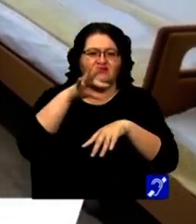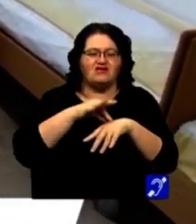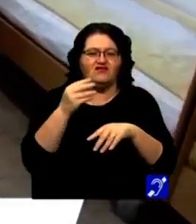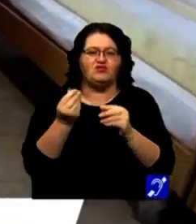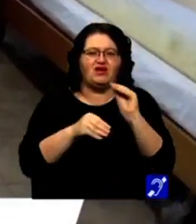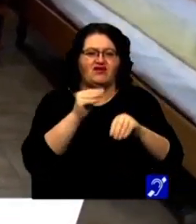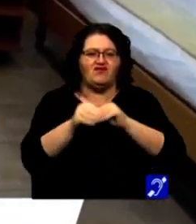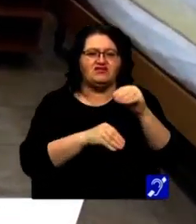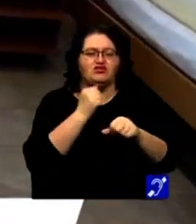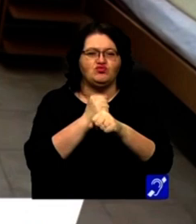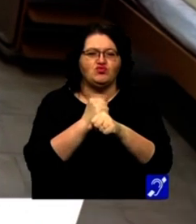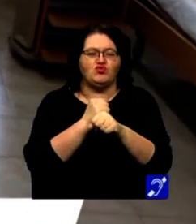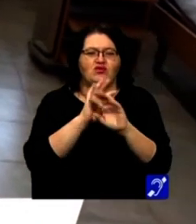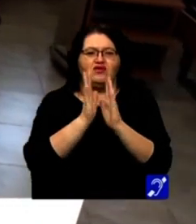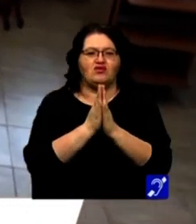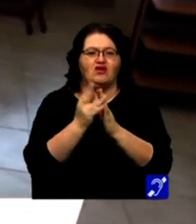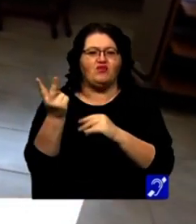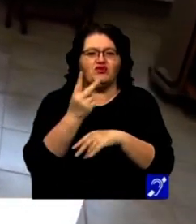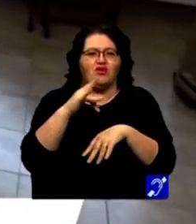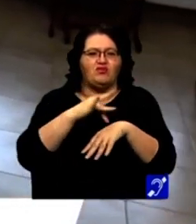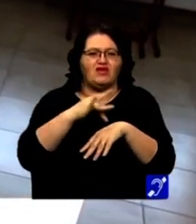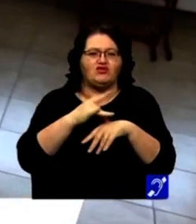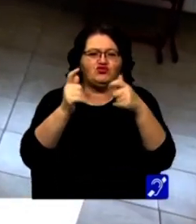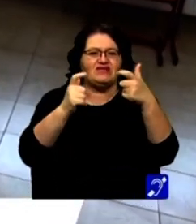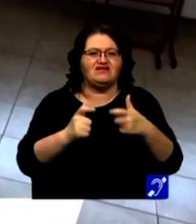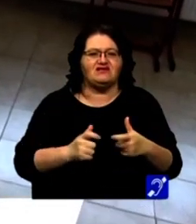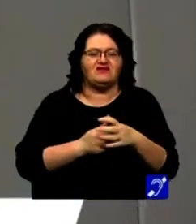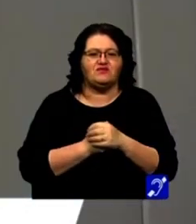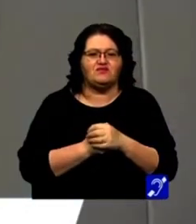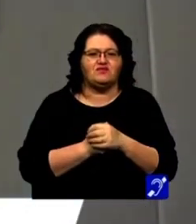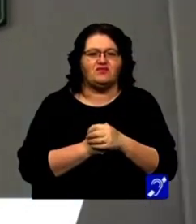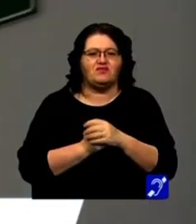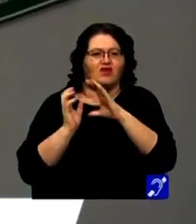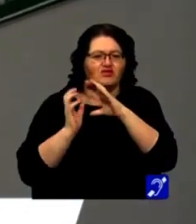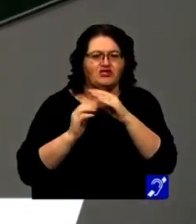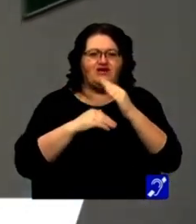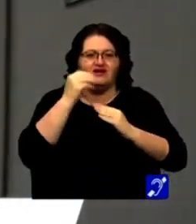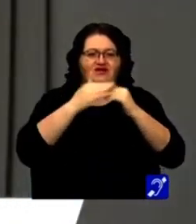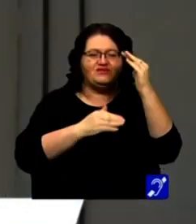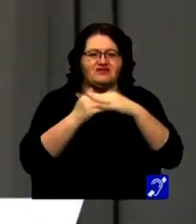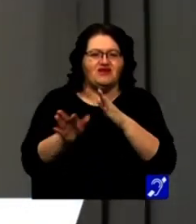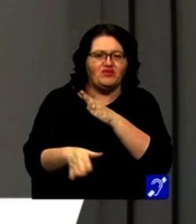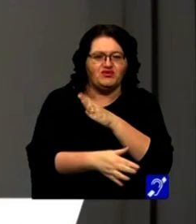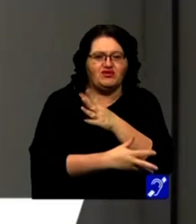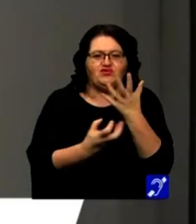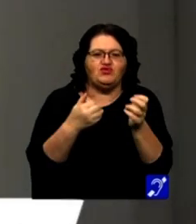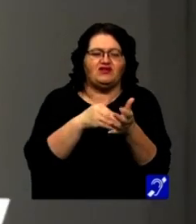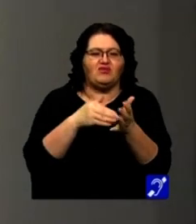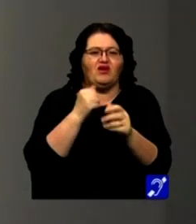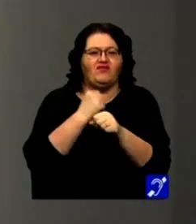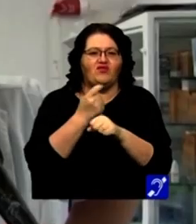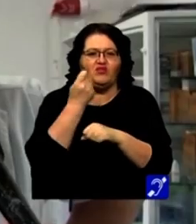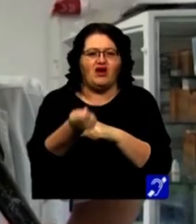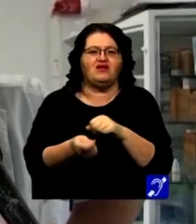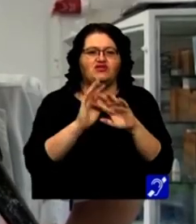din banii investiți și din muncă depusă, aparțin celor doi medice ai secției. Am mai și cărat, am mai și zidit, am mai și măturat. Da, am dat